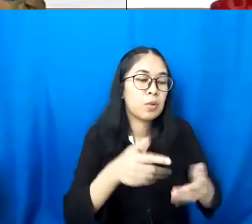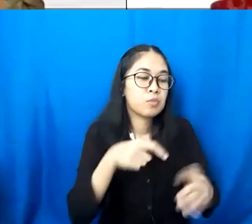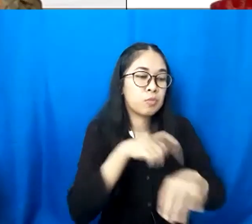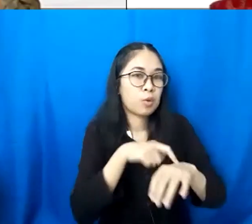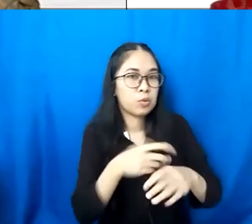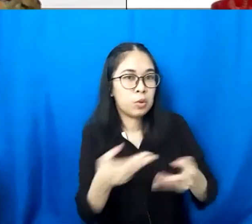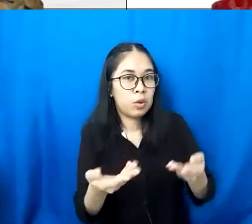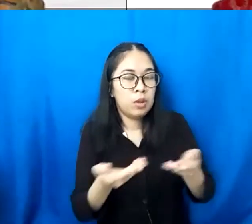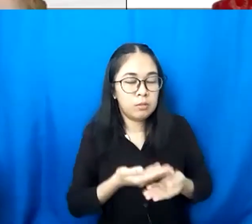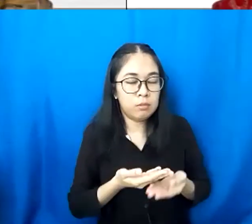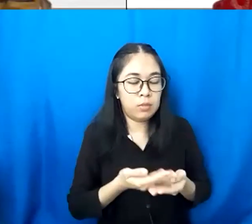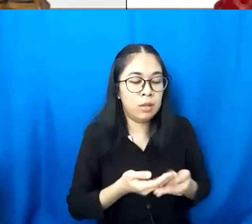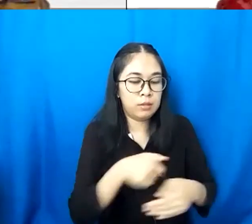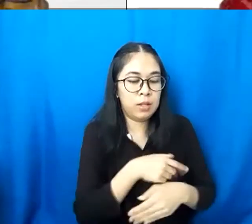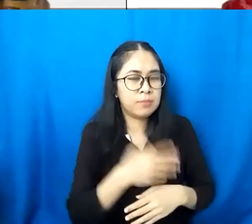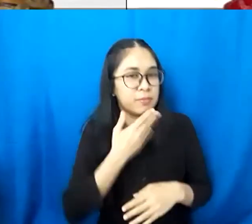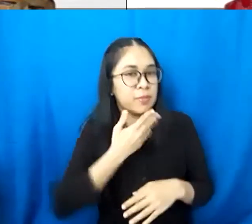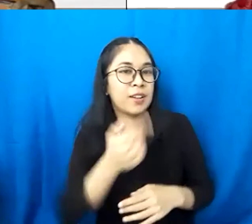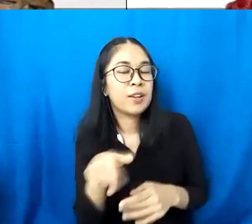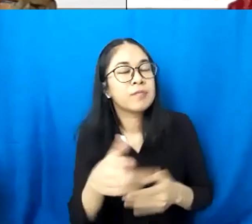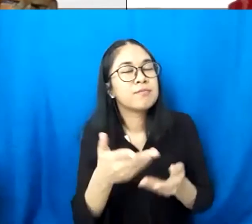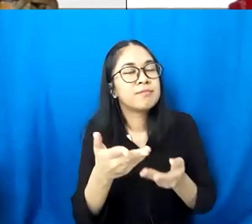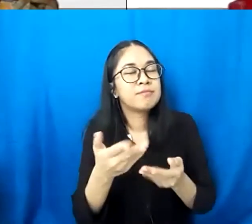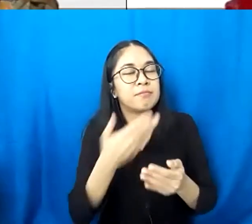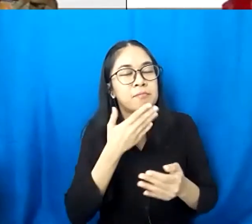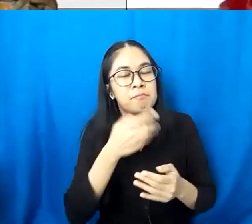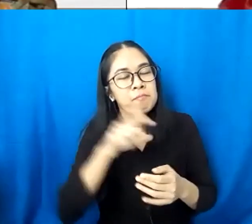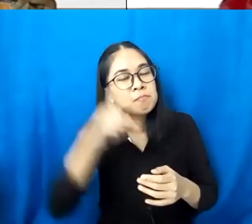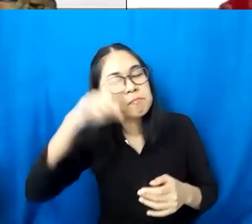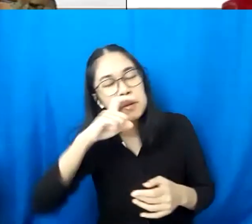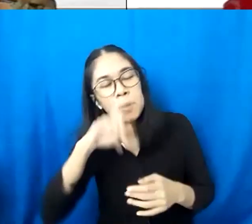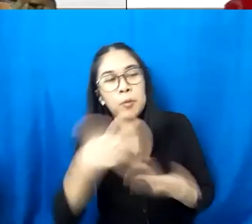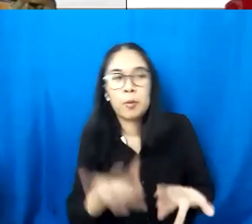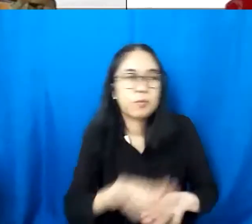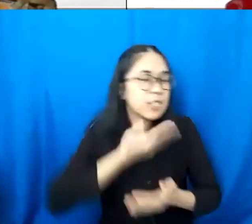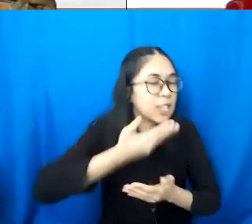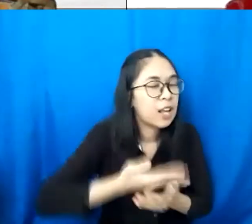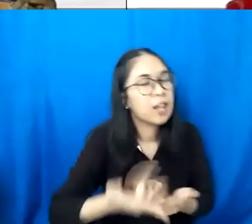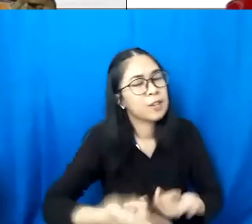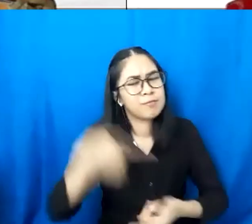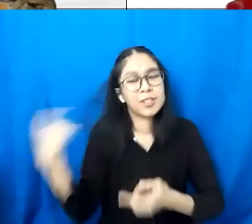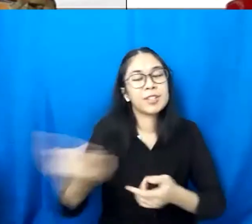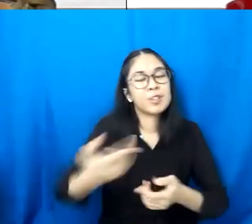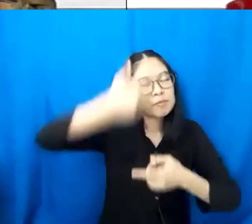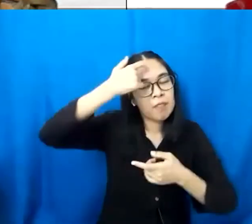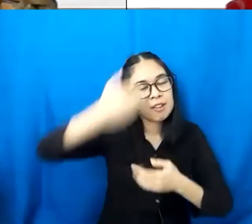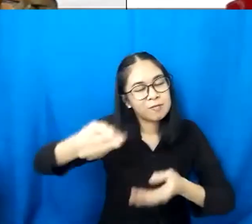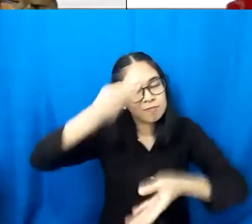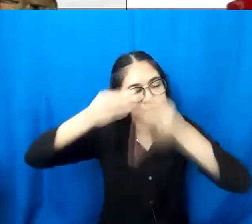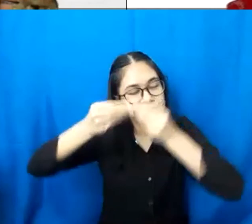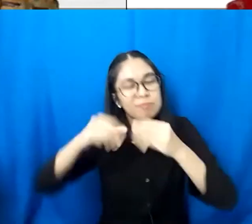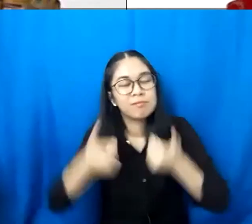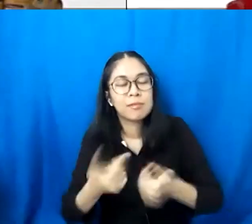kesederhanaan kehamilan beliau kita semua belajar dan semoga semoga ini dapat